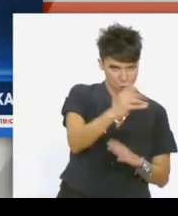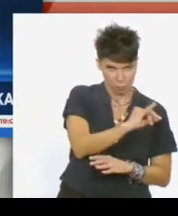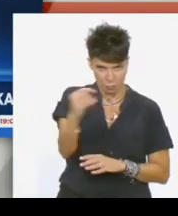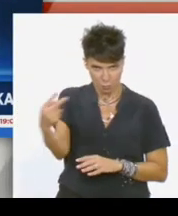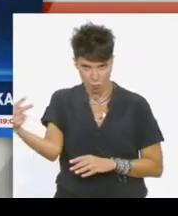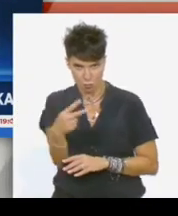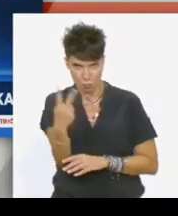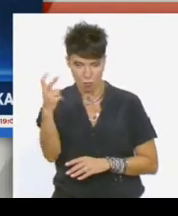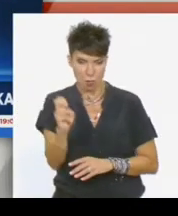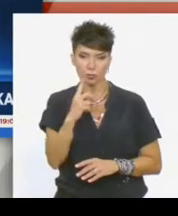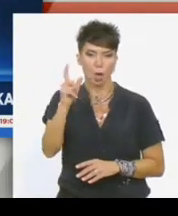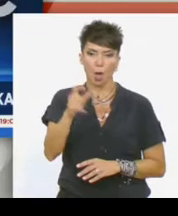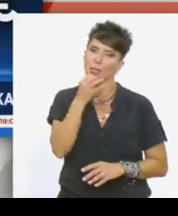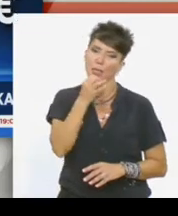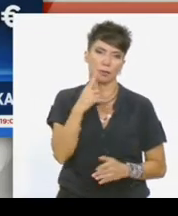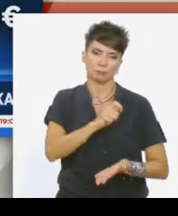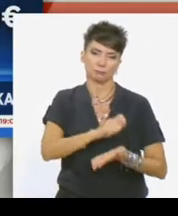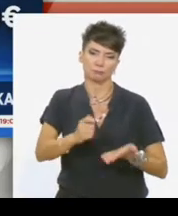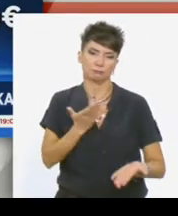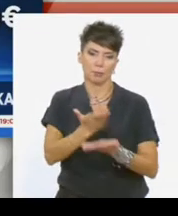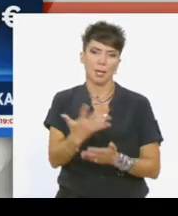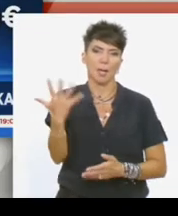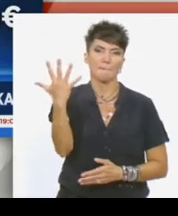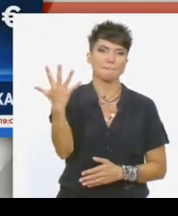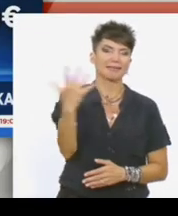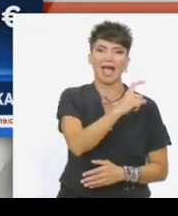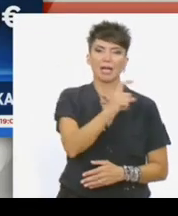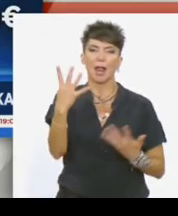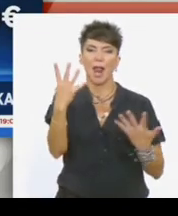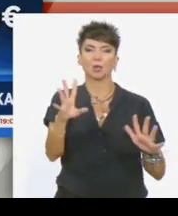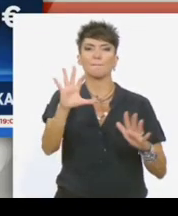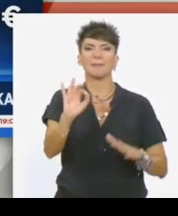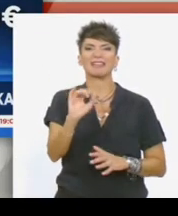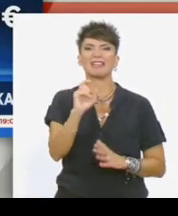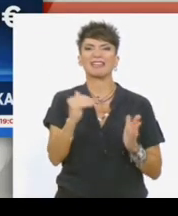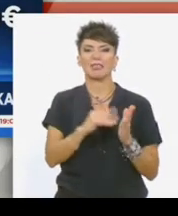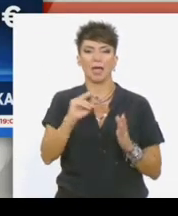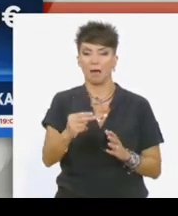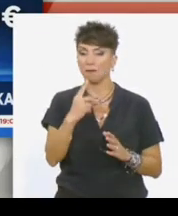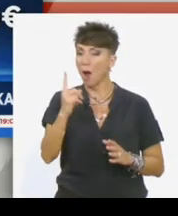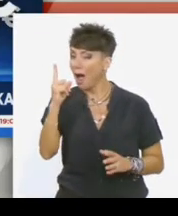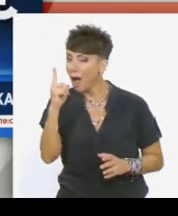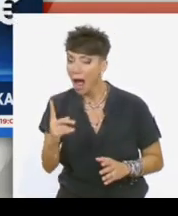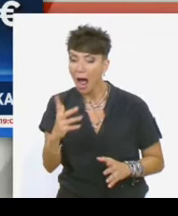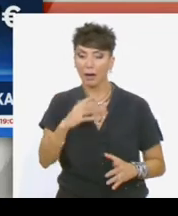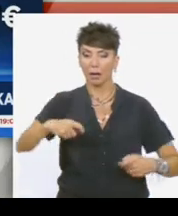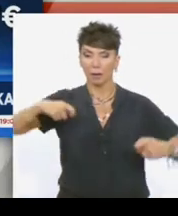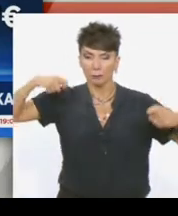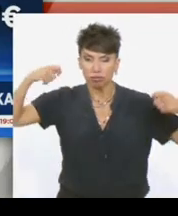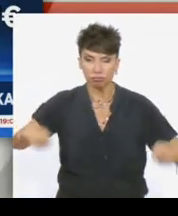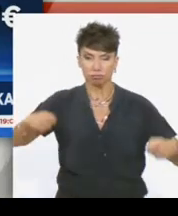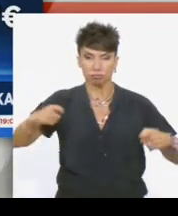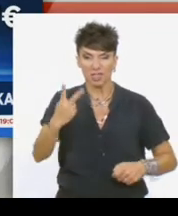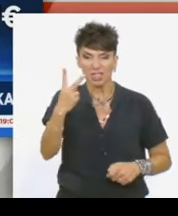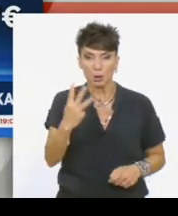Γιώργος Τράγκας δηλώνει 5.950.000 ευρώ. Αποκτά όμως κινητή και ακίνητη περιουσία 23